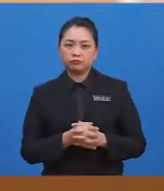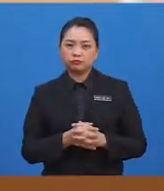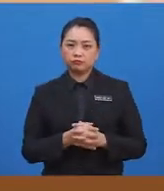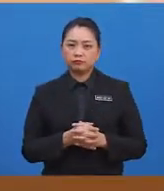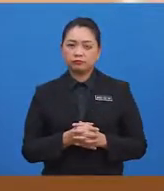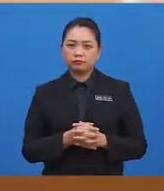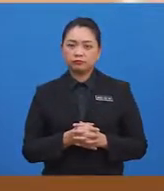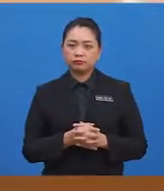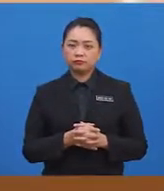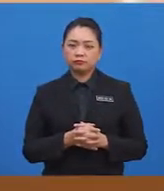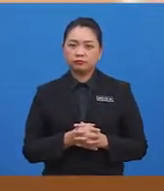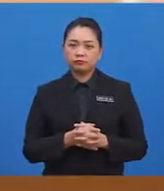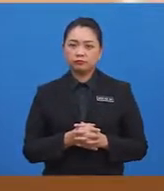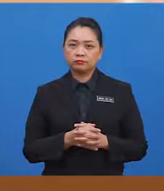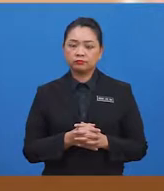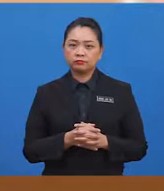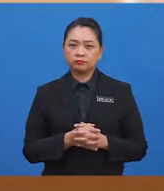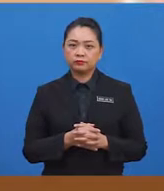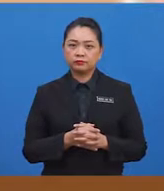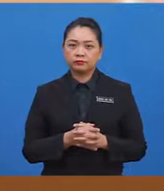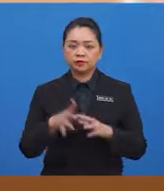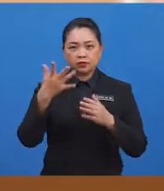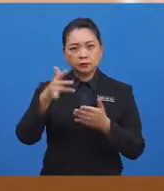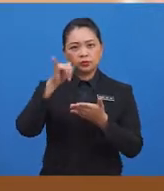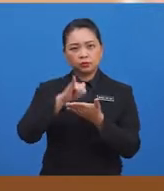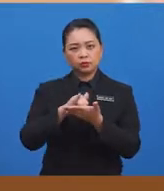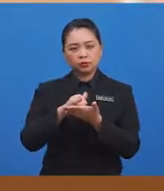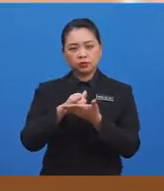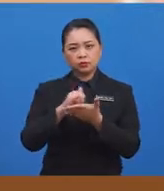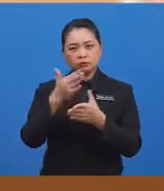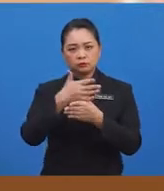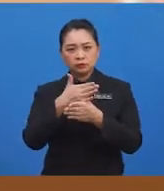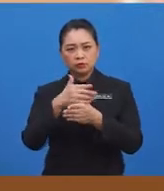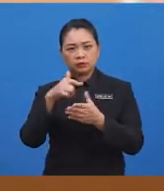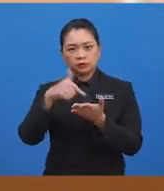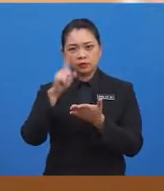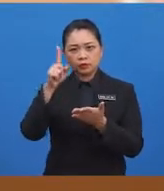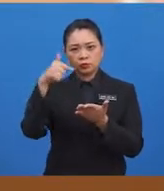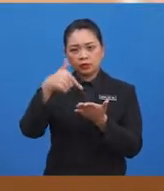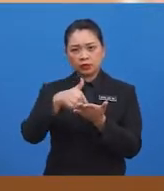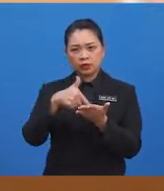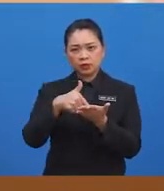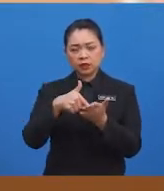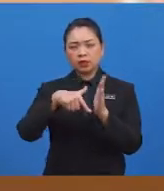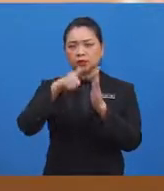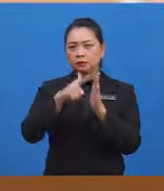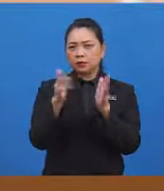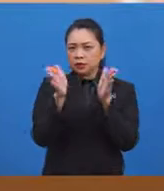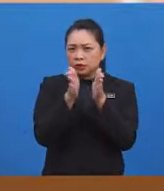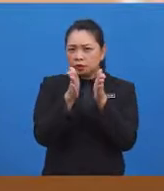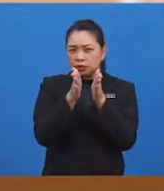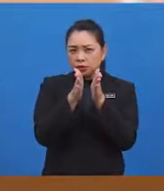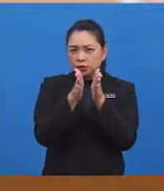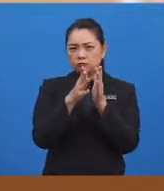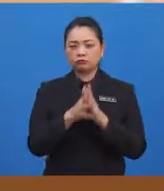Begitu juga dengan bahagian yang satu lagi. Ia juga lebih kecil daripada